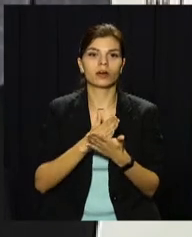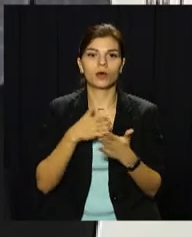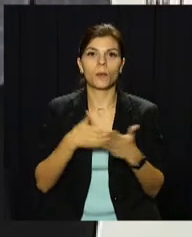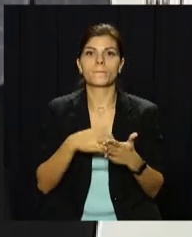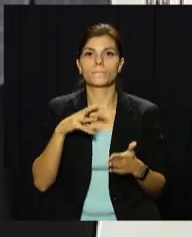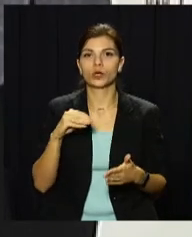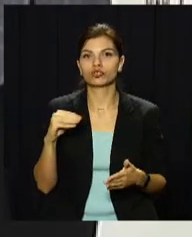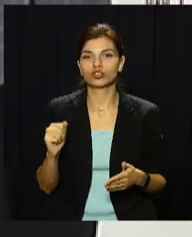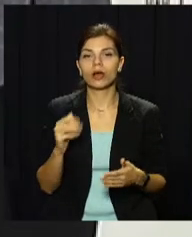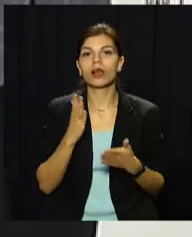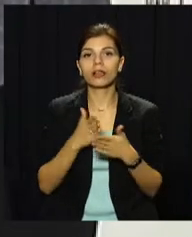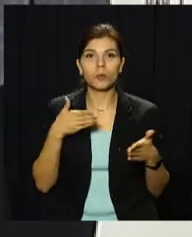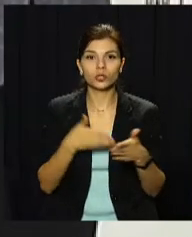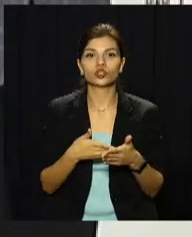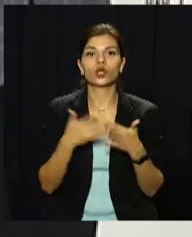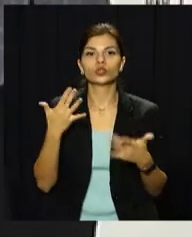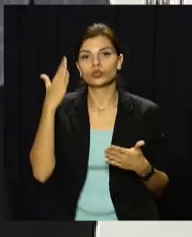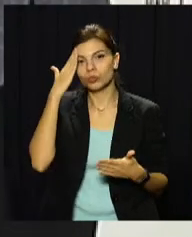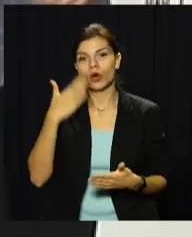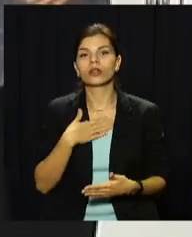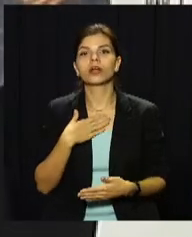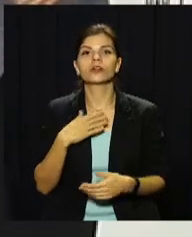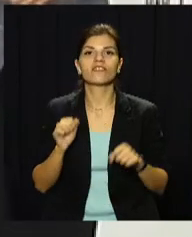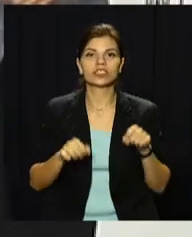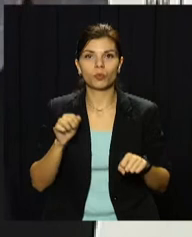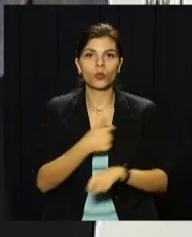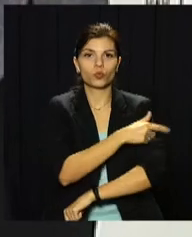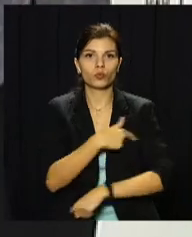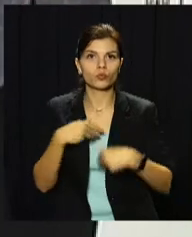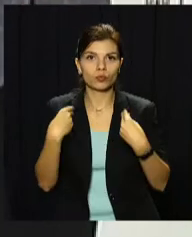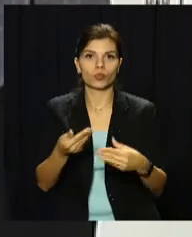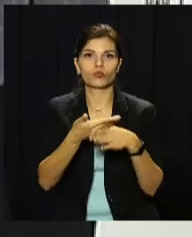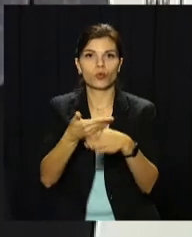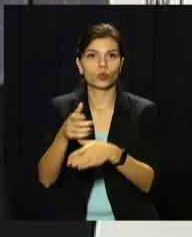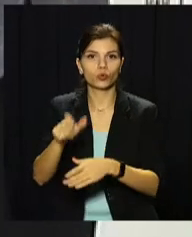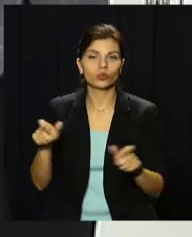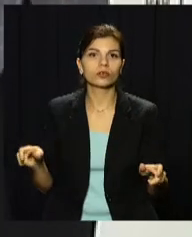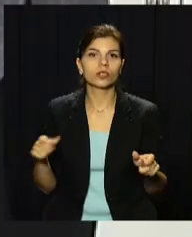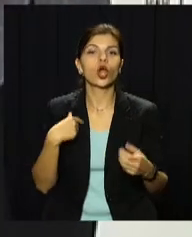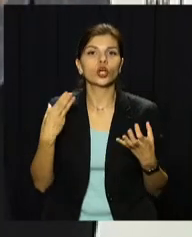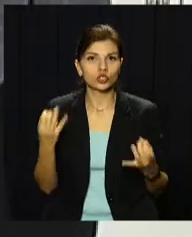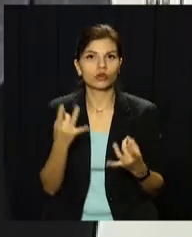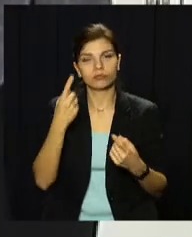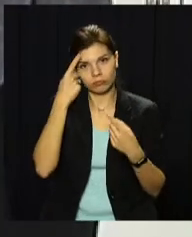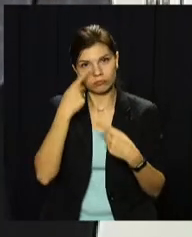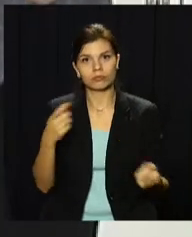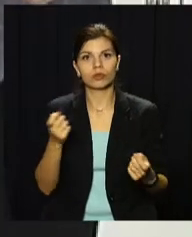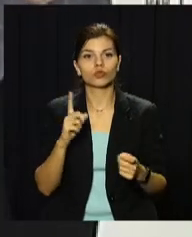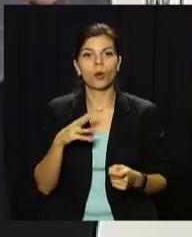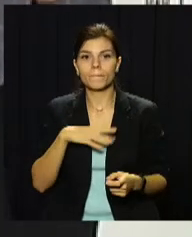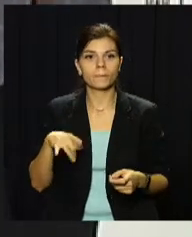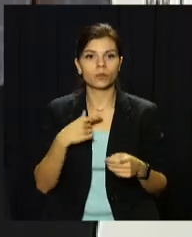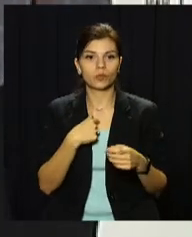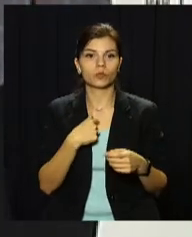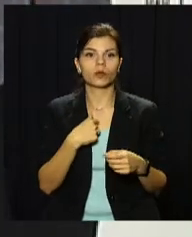І є межа здатності нашої медичної системи надавати цю медичну допомогу. Я ще раз хочу наголосити, ми обмежені